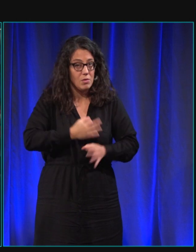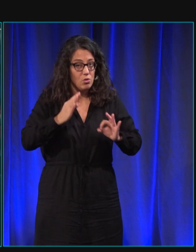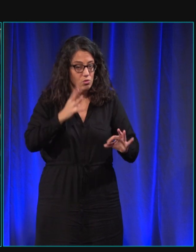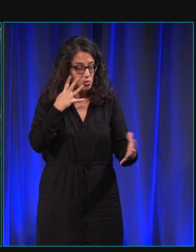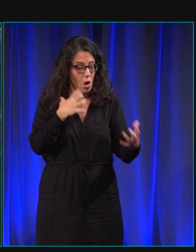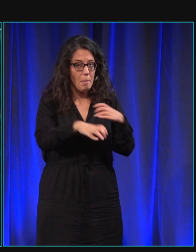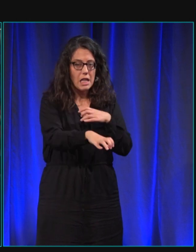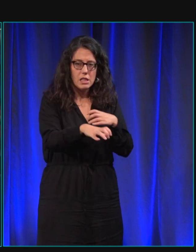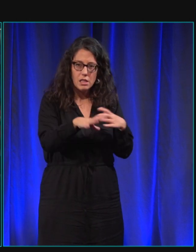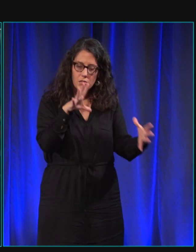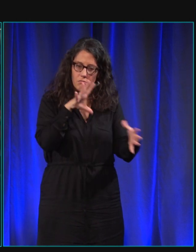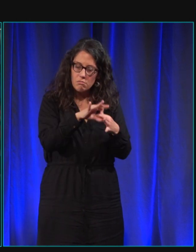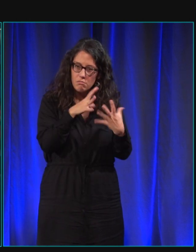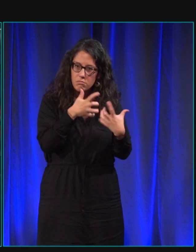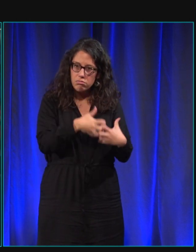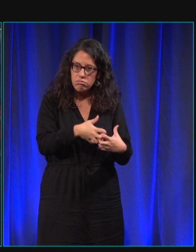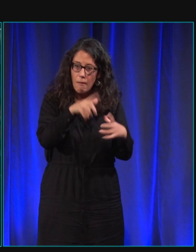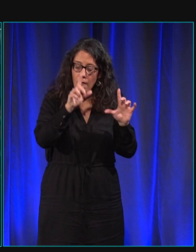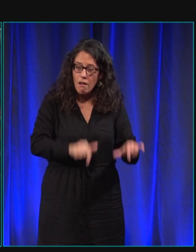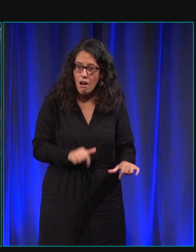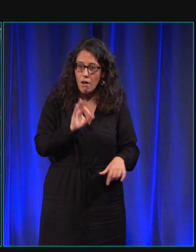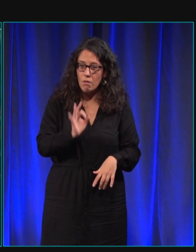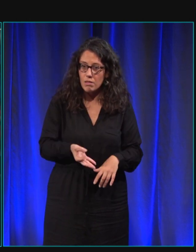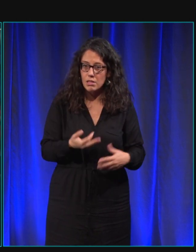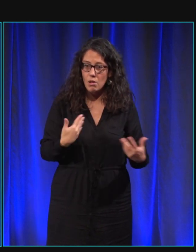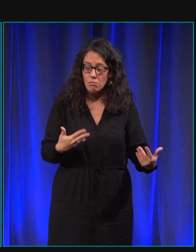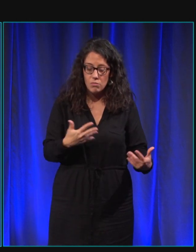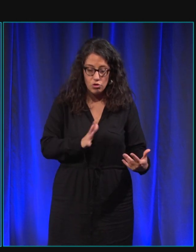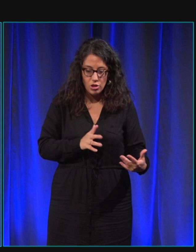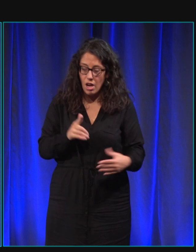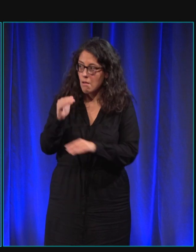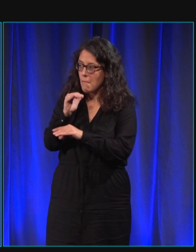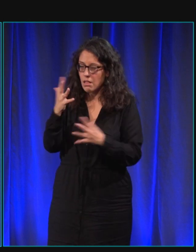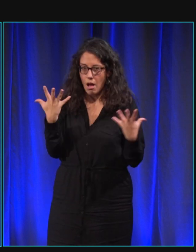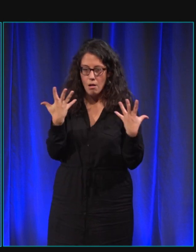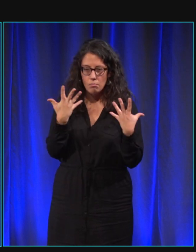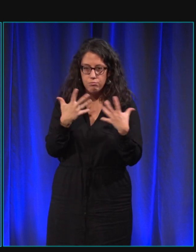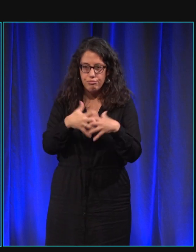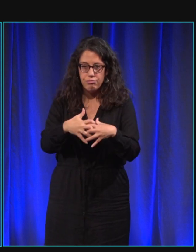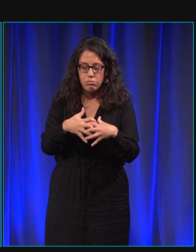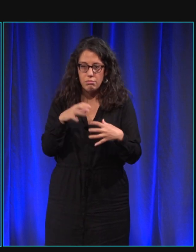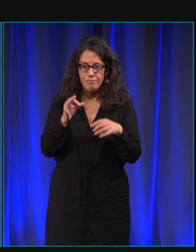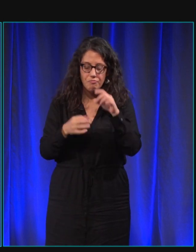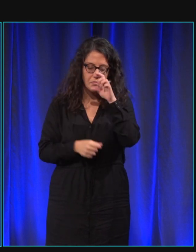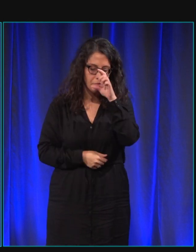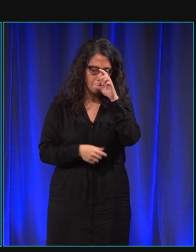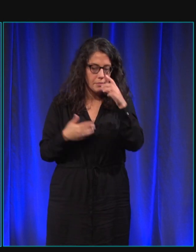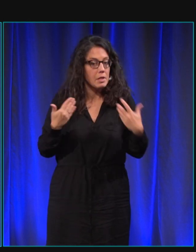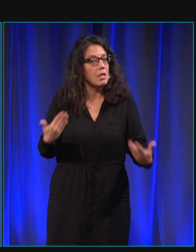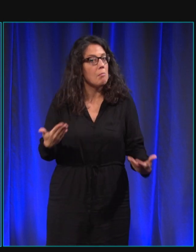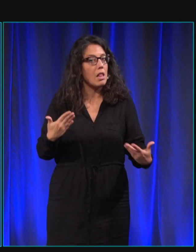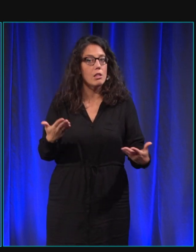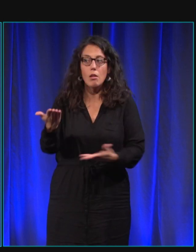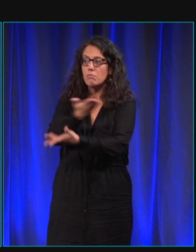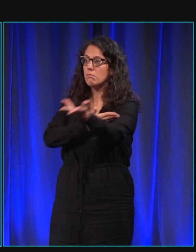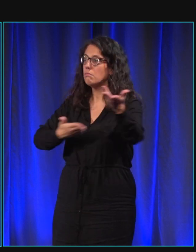exister entre le chien et son bénéficiaire alors maintenant nous allons passer un temps d